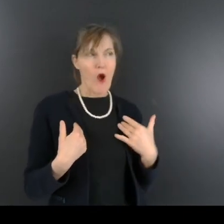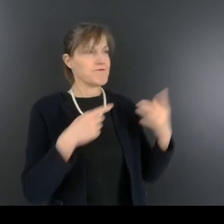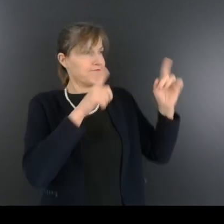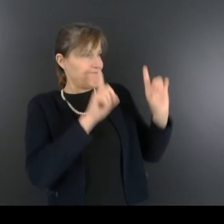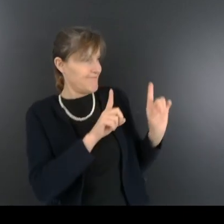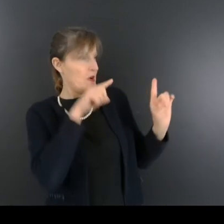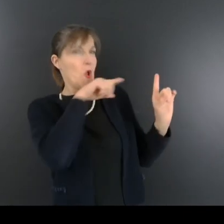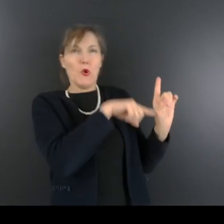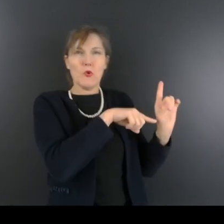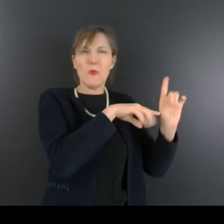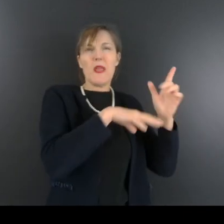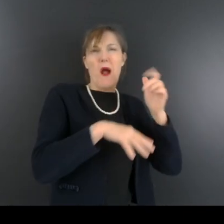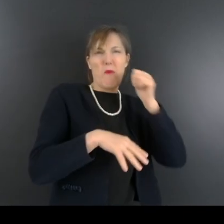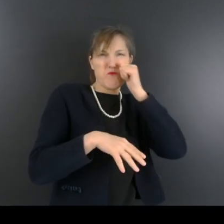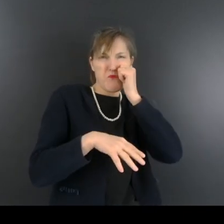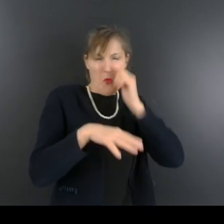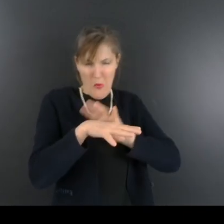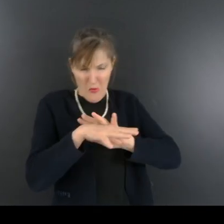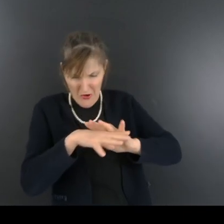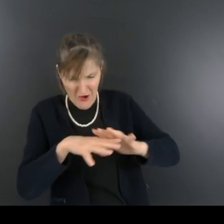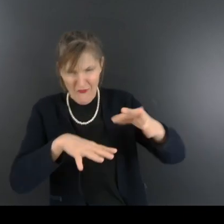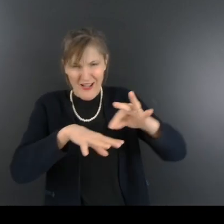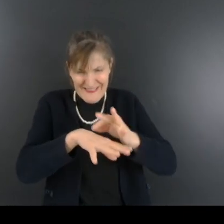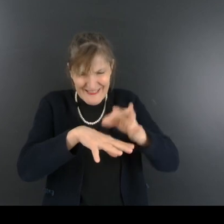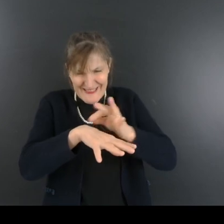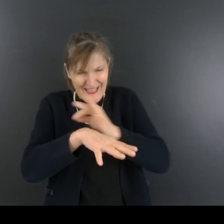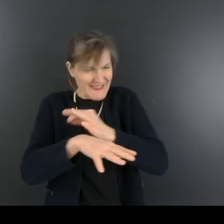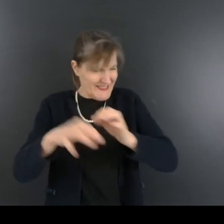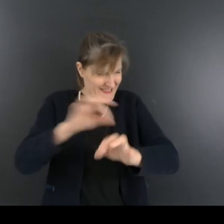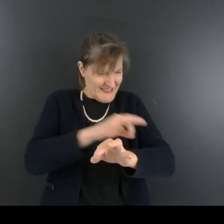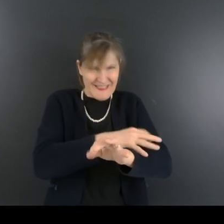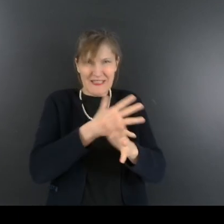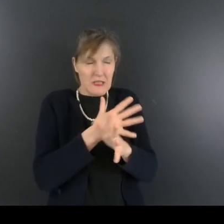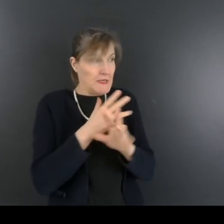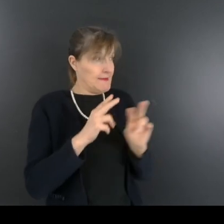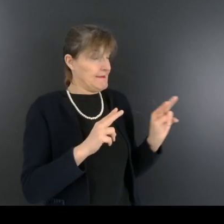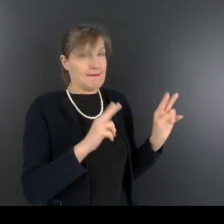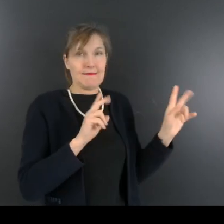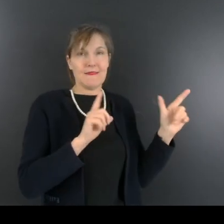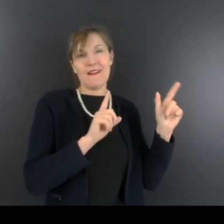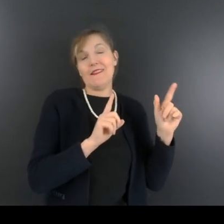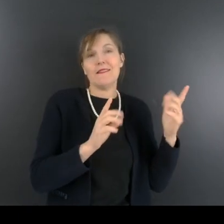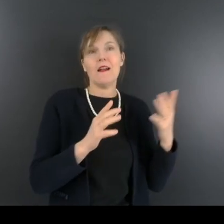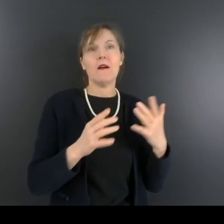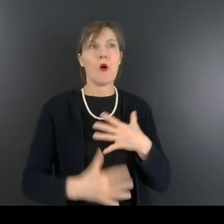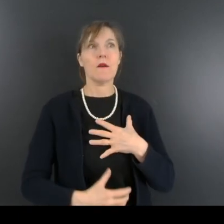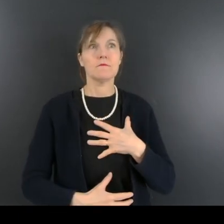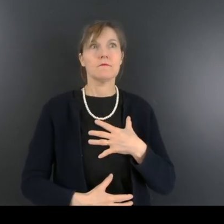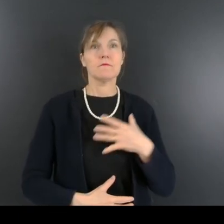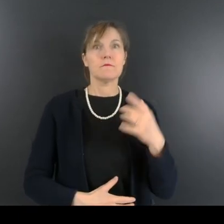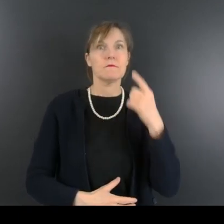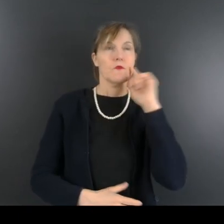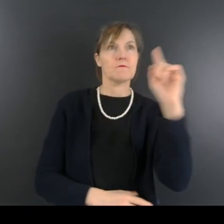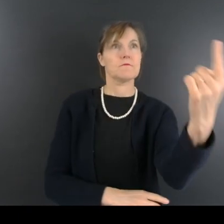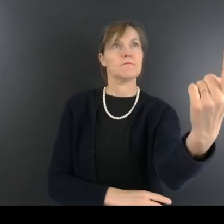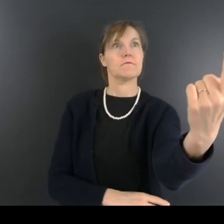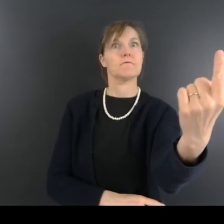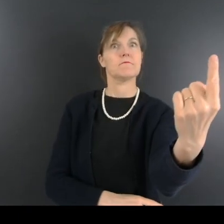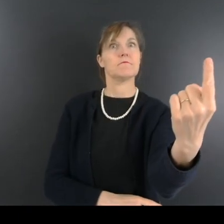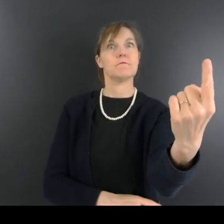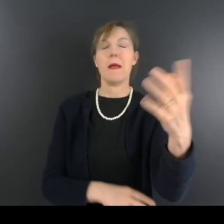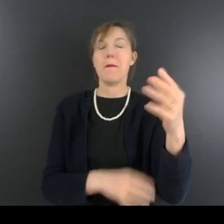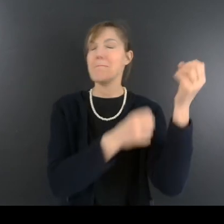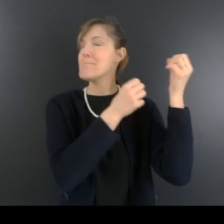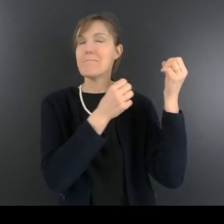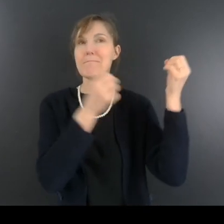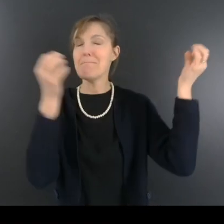côté d'un lépreux dont la peau par endroit n'était que cicatrice et couture voyante. Je retins mon souffle. Le miracle alors se